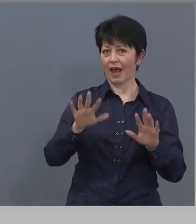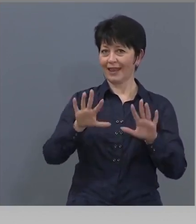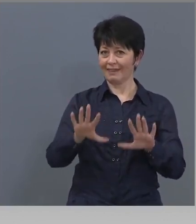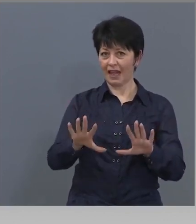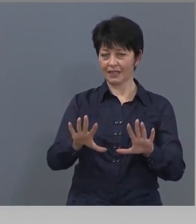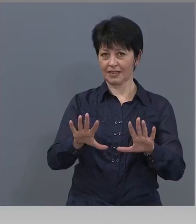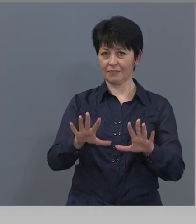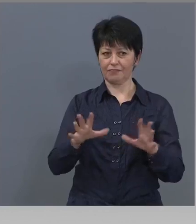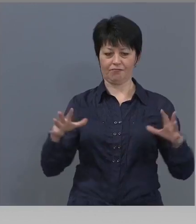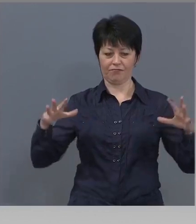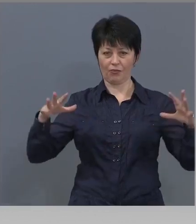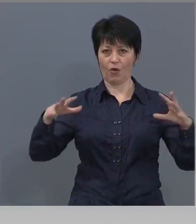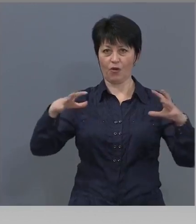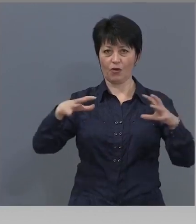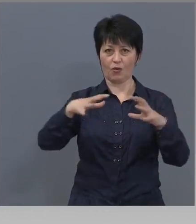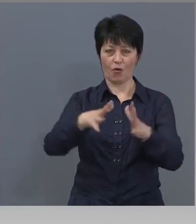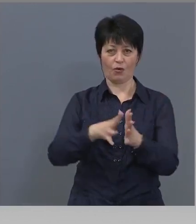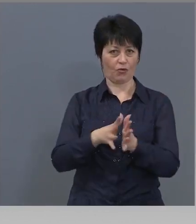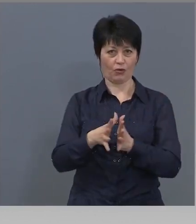столпотворение по-голямо.